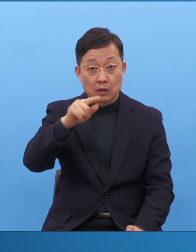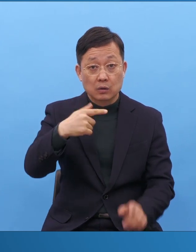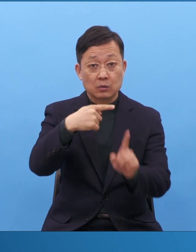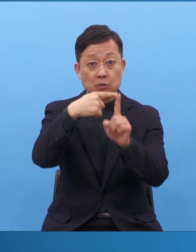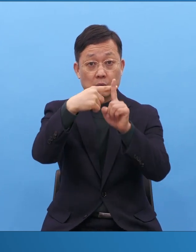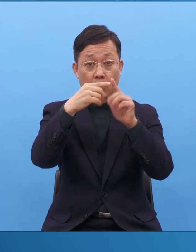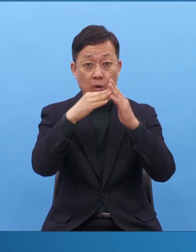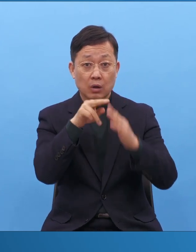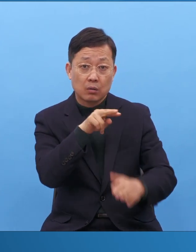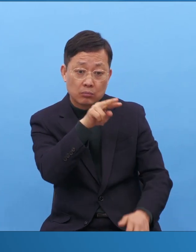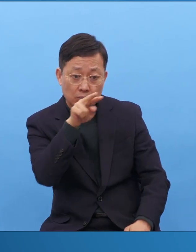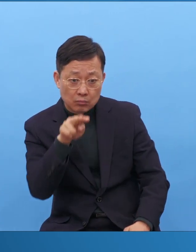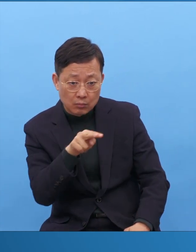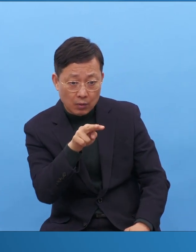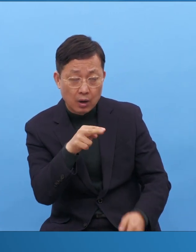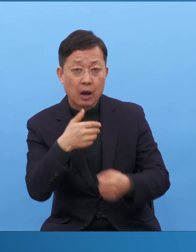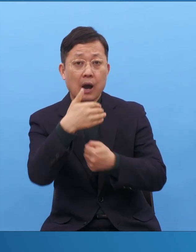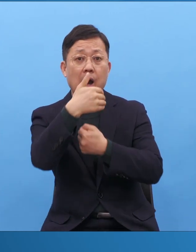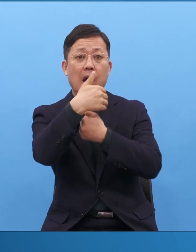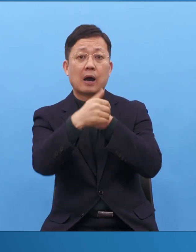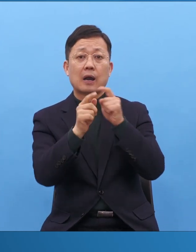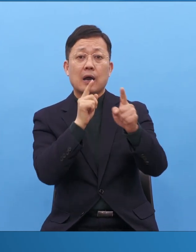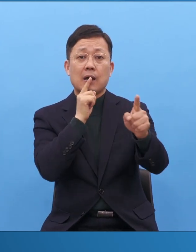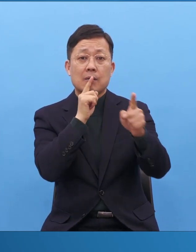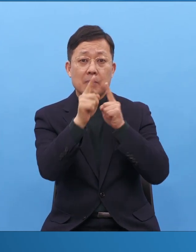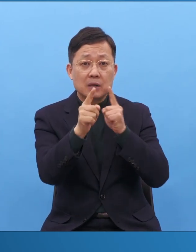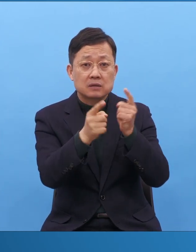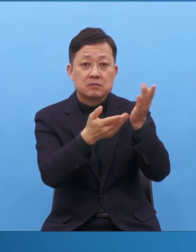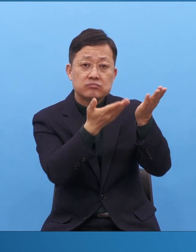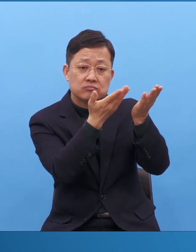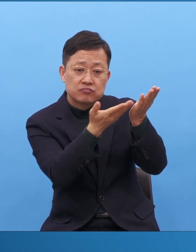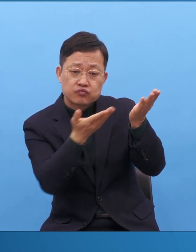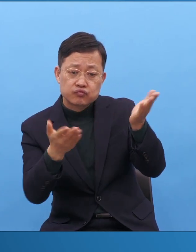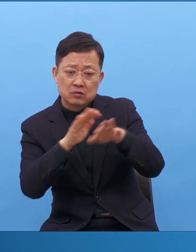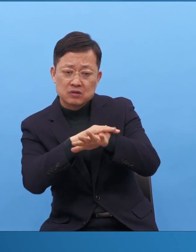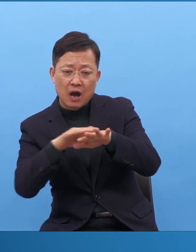말씀 흐름을 잘 타는 교회가 이 교회에요.